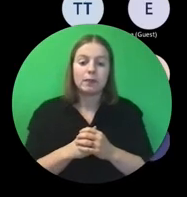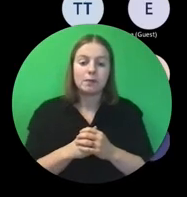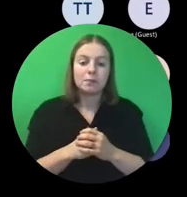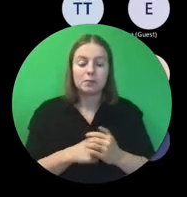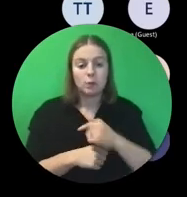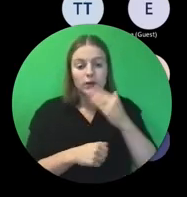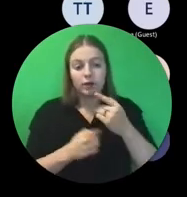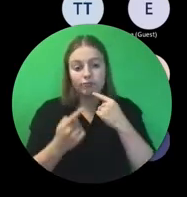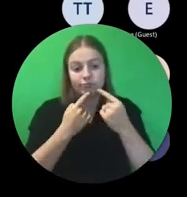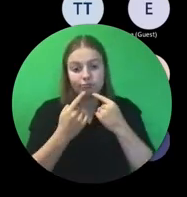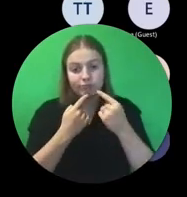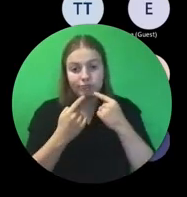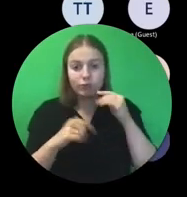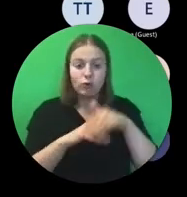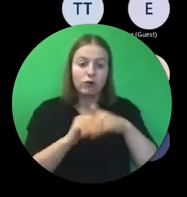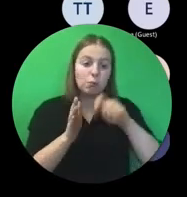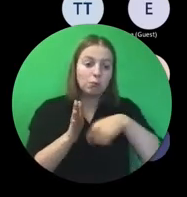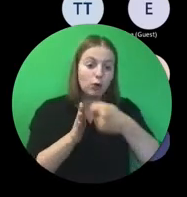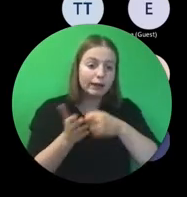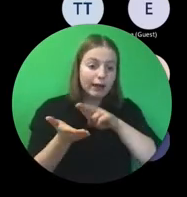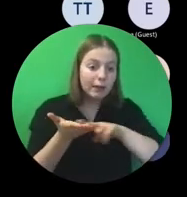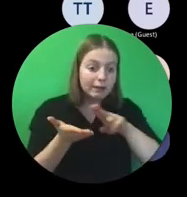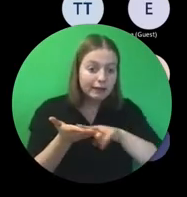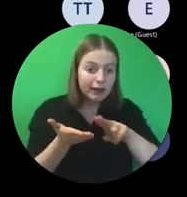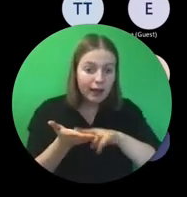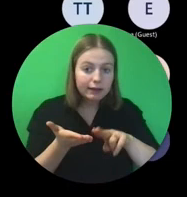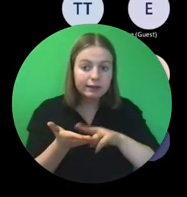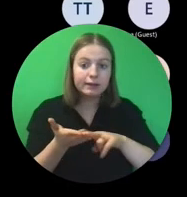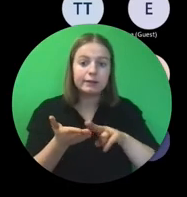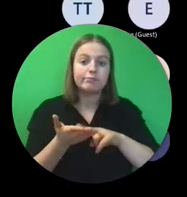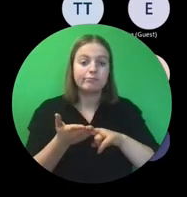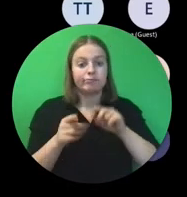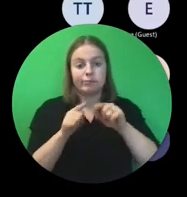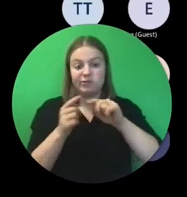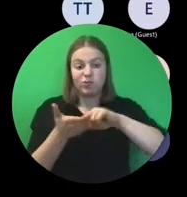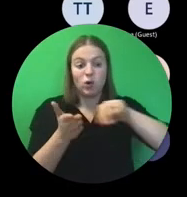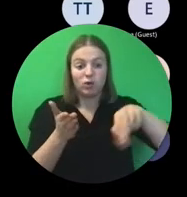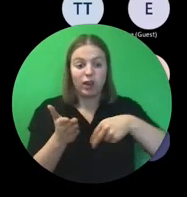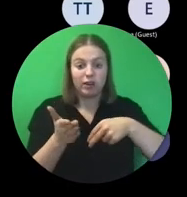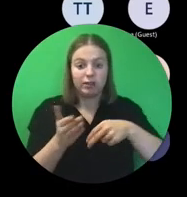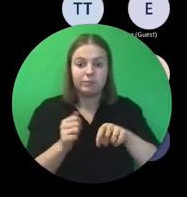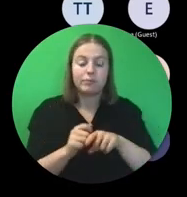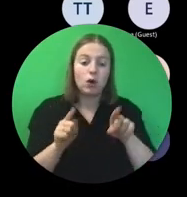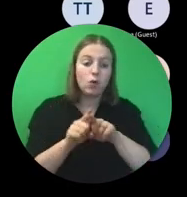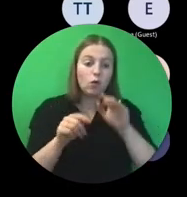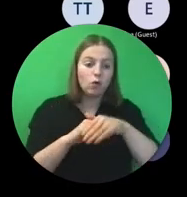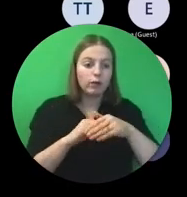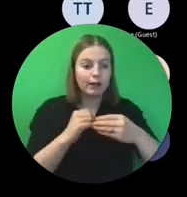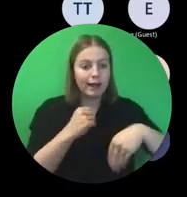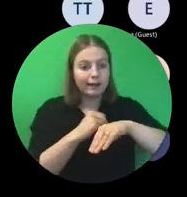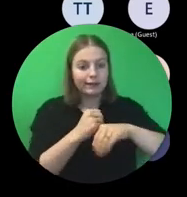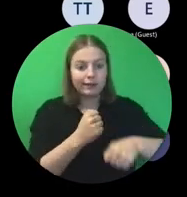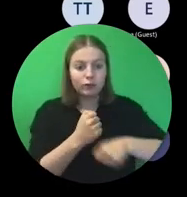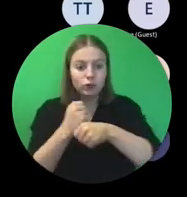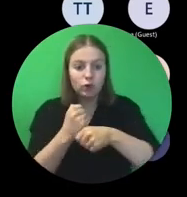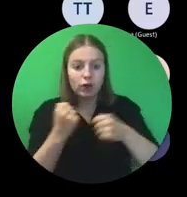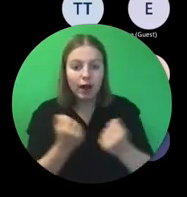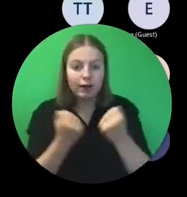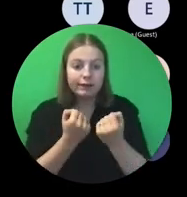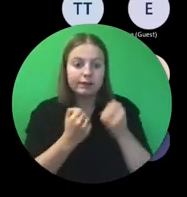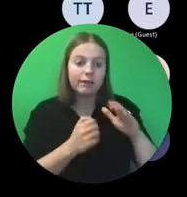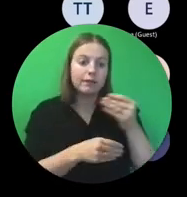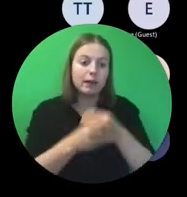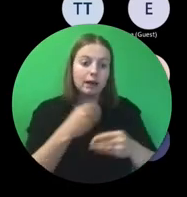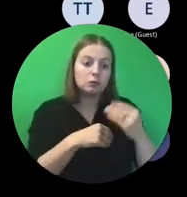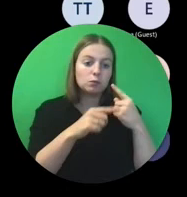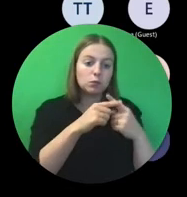over vooral de projectadministratie, over het contract, over een aantal flankerende acties binnen Erasmus+,